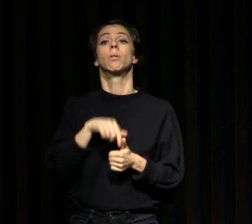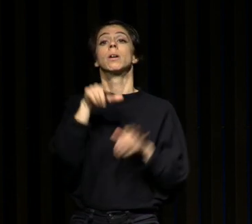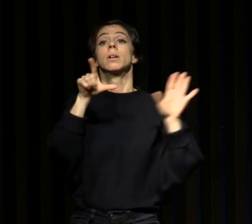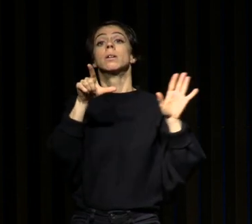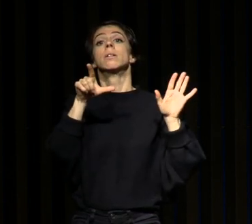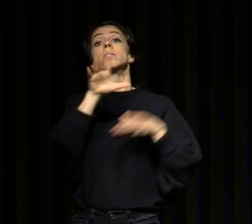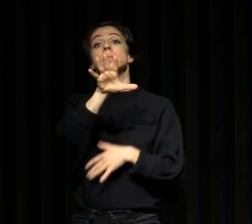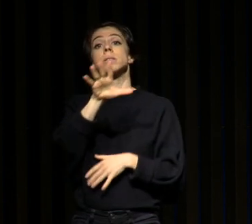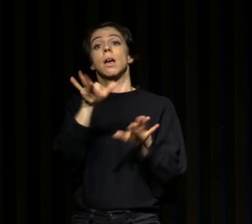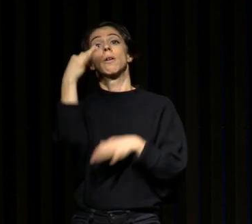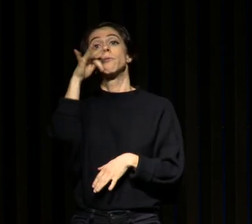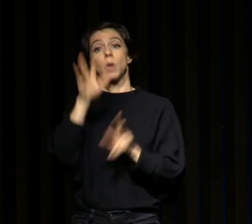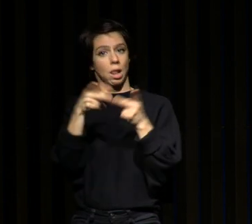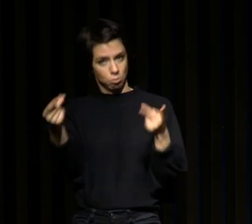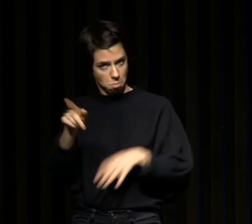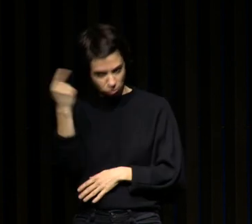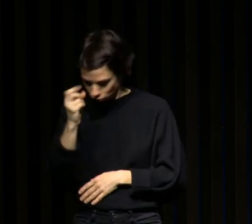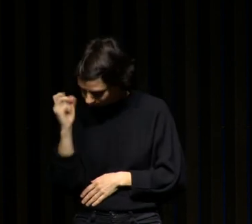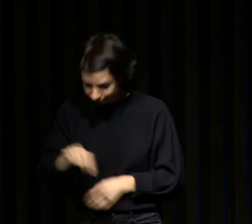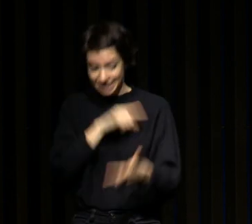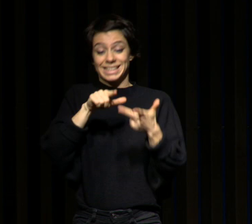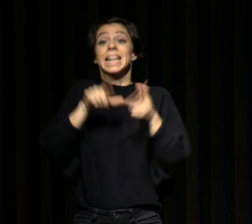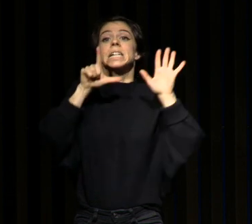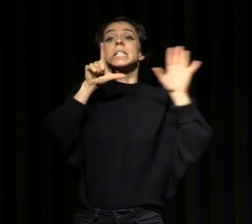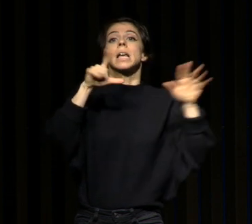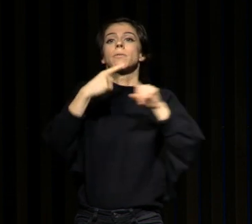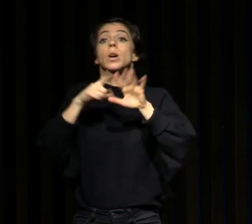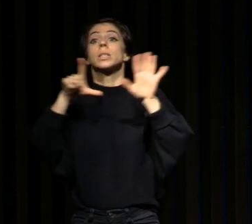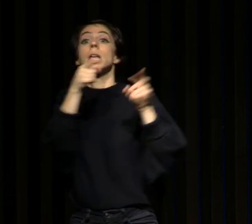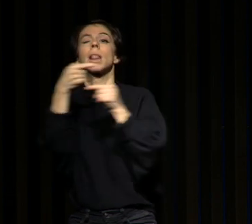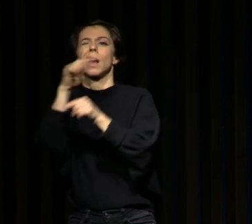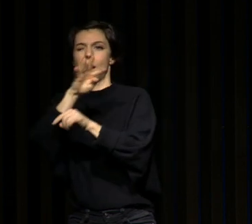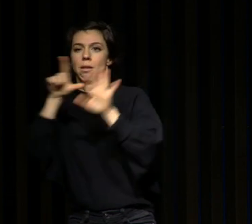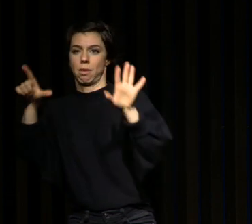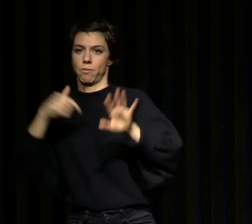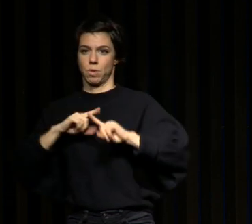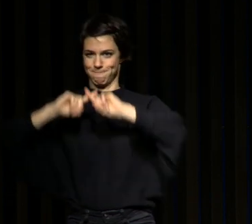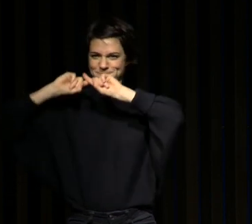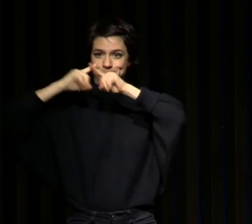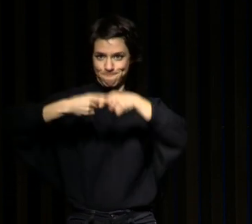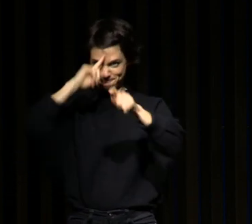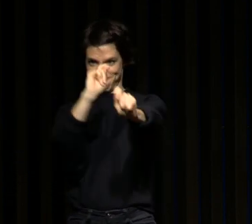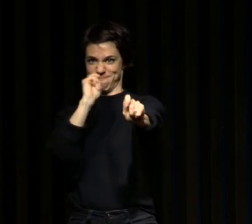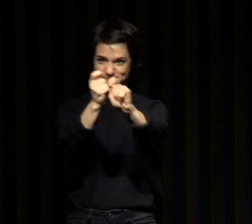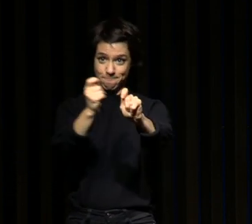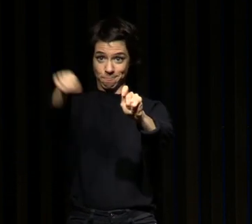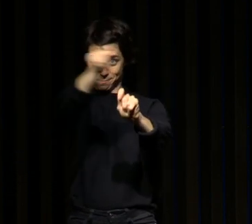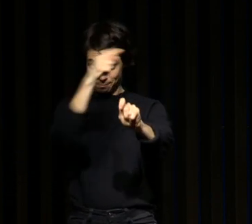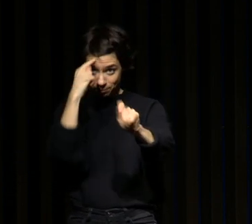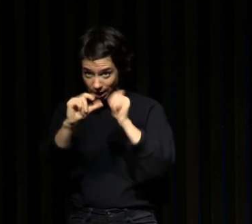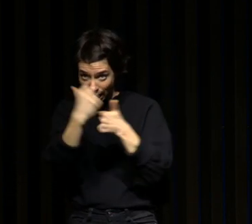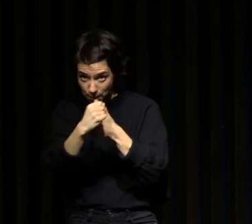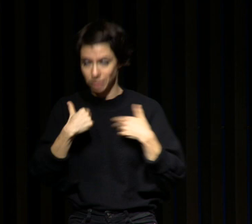je peux vous imprimer dans le cerveau ces recommandations vous ferez de moi un homme heureux et j'espère que je saurai vous